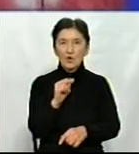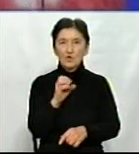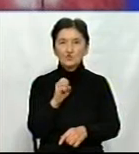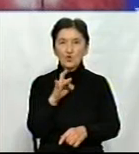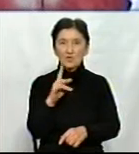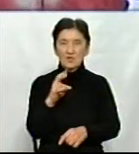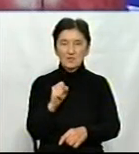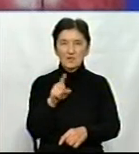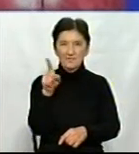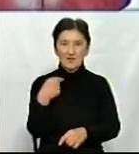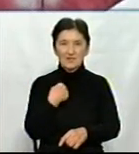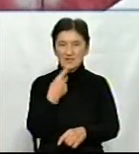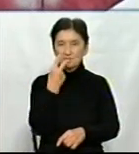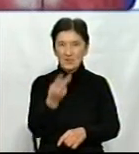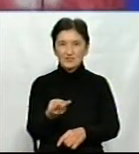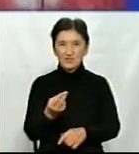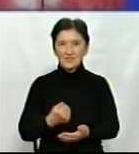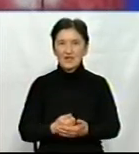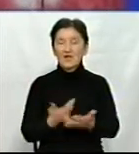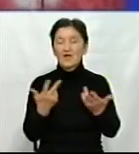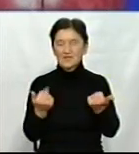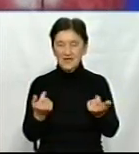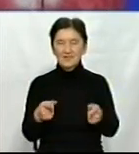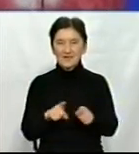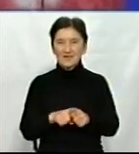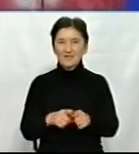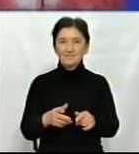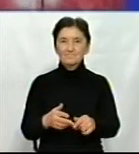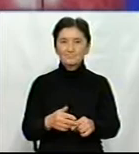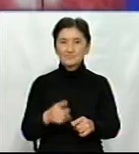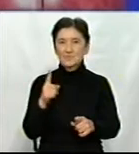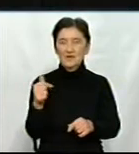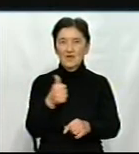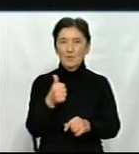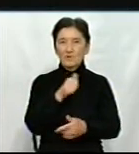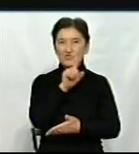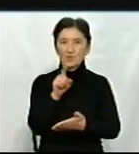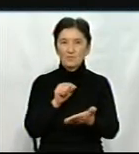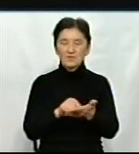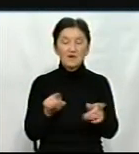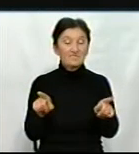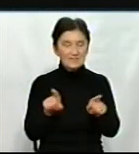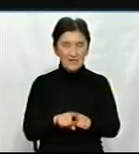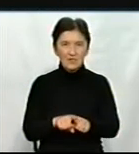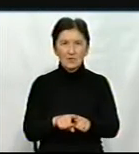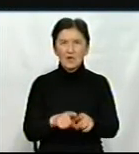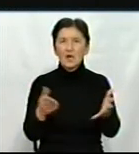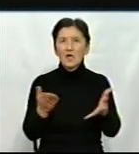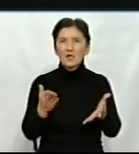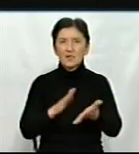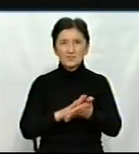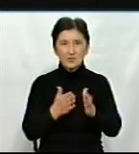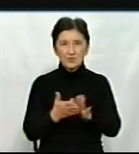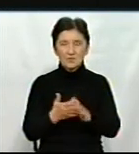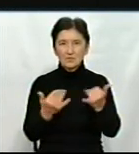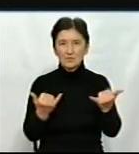Володимирівна, ви нас бачите? Так, так, дуже рада вітати. Перше питання до вас, все-таки, яка ситуація зараз в